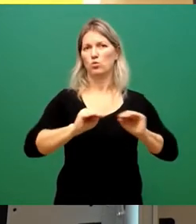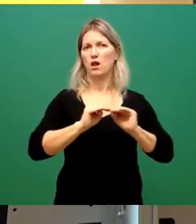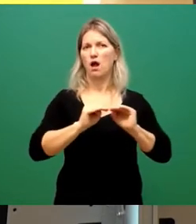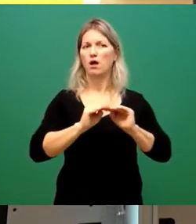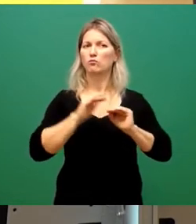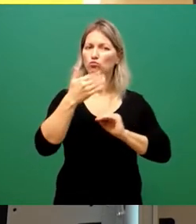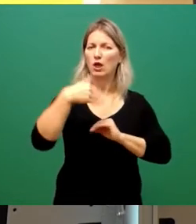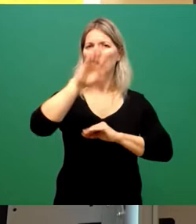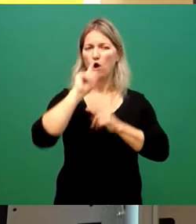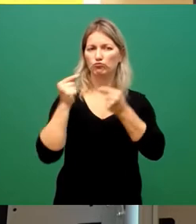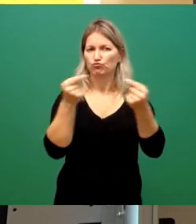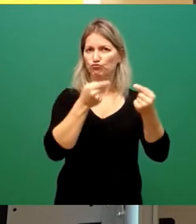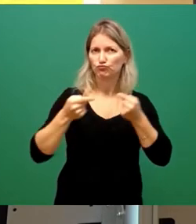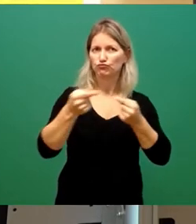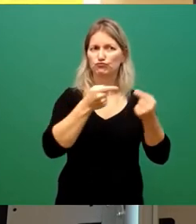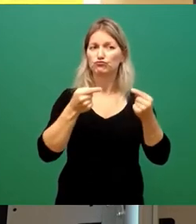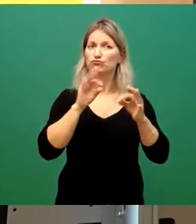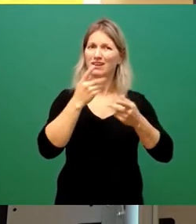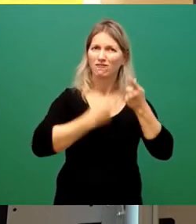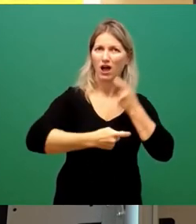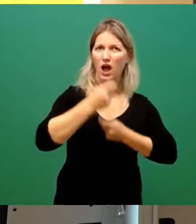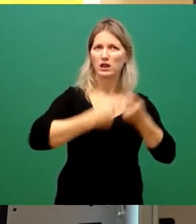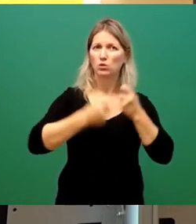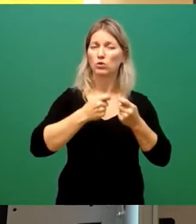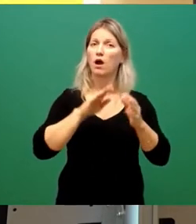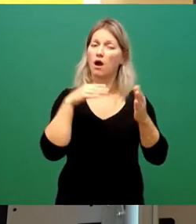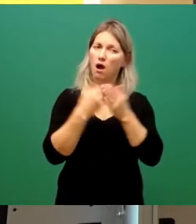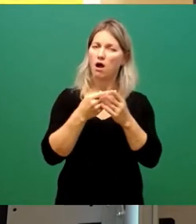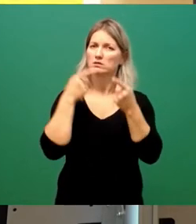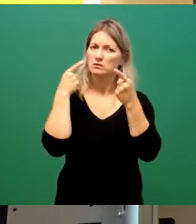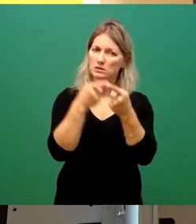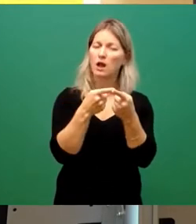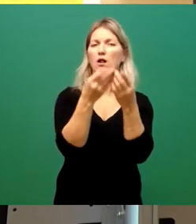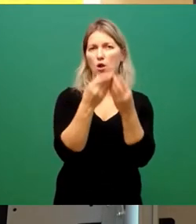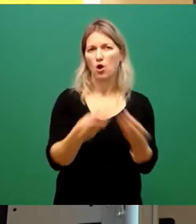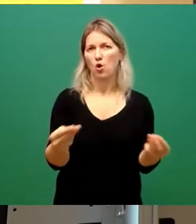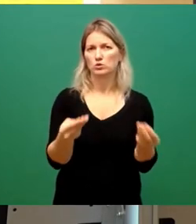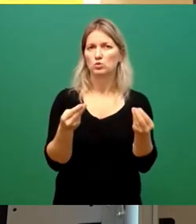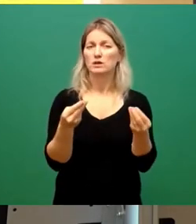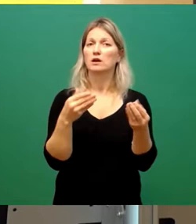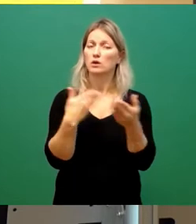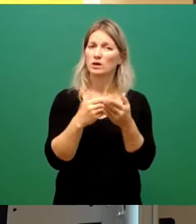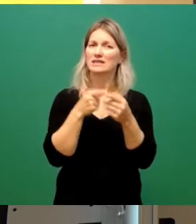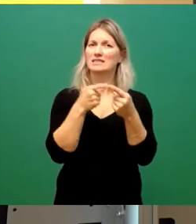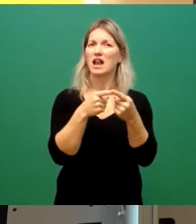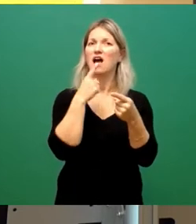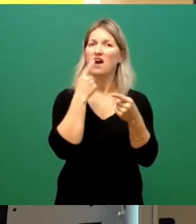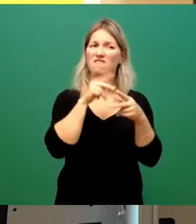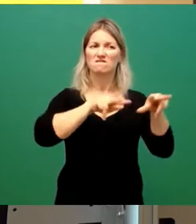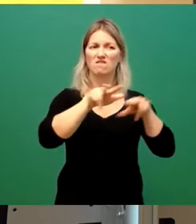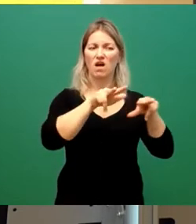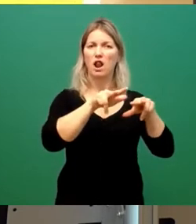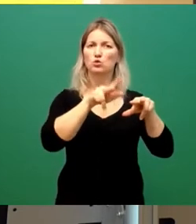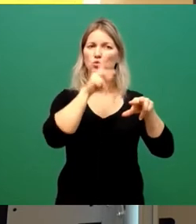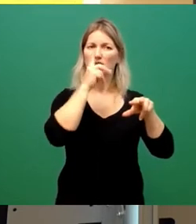und für eine Lösung in der Sache, sodass wir dann zügig dazu kommen, die Verwaltungsspitze zu kompletieren und zwar